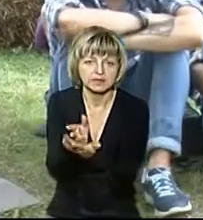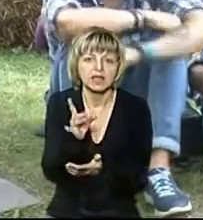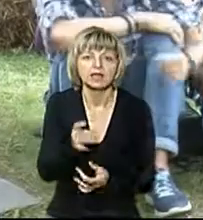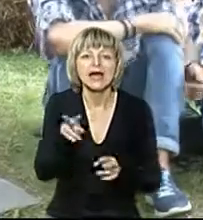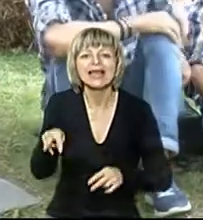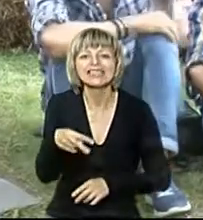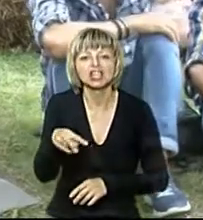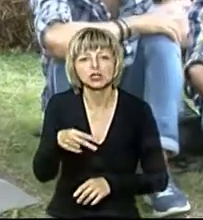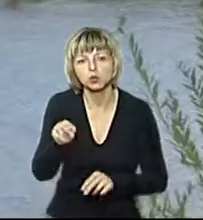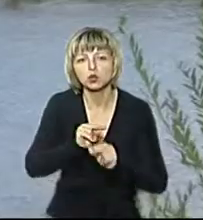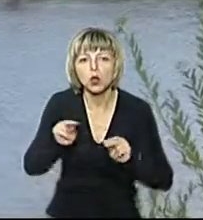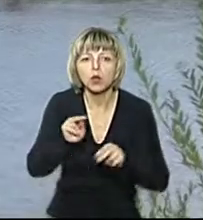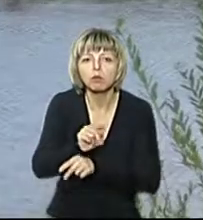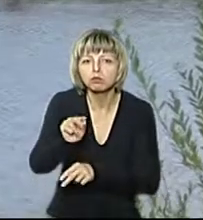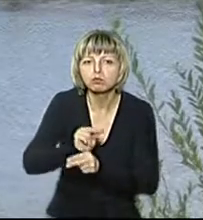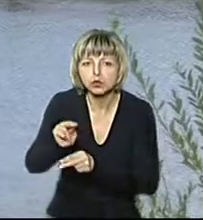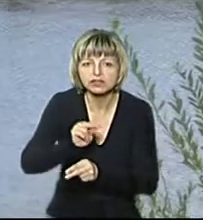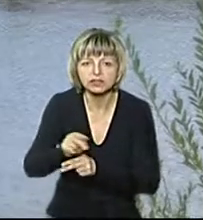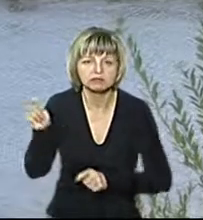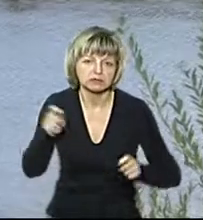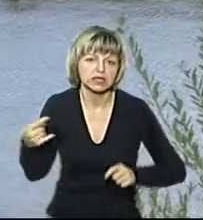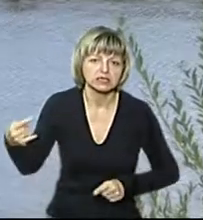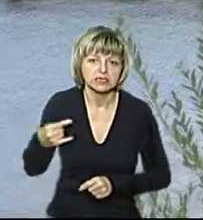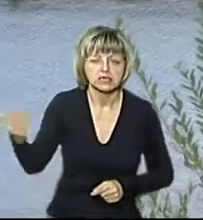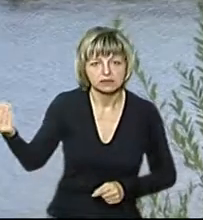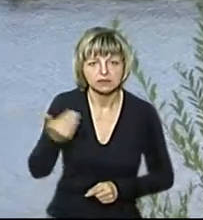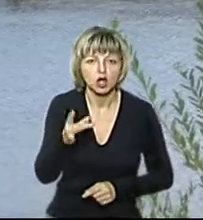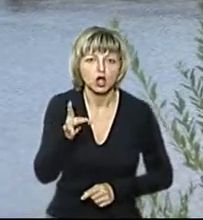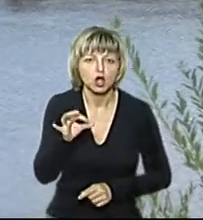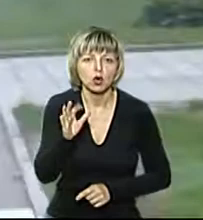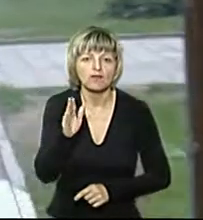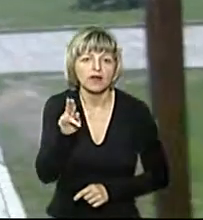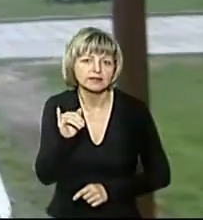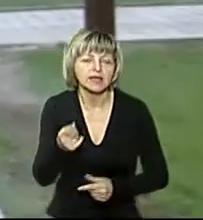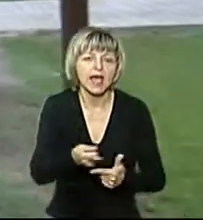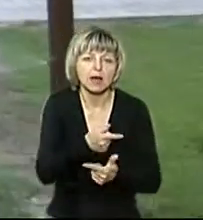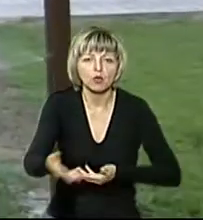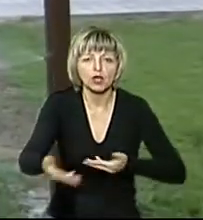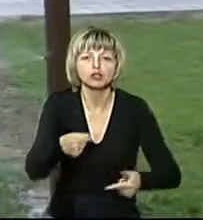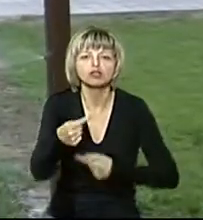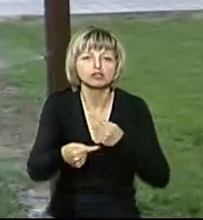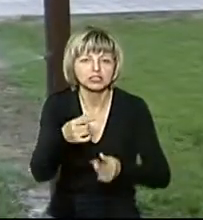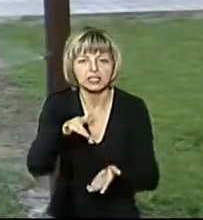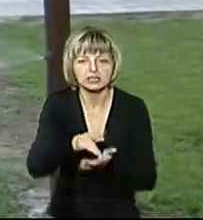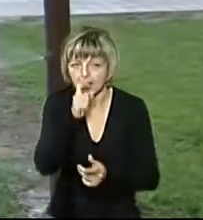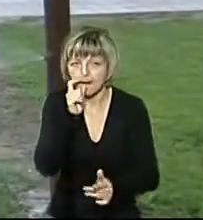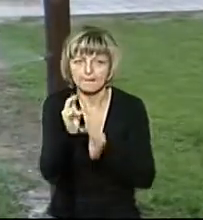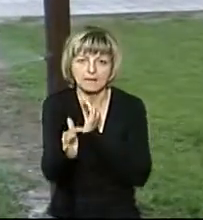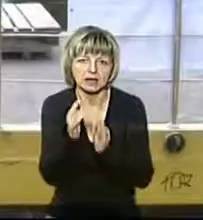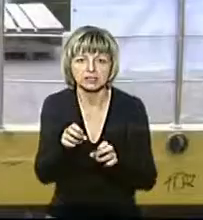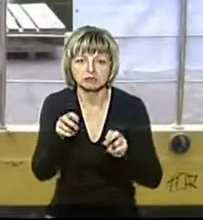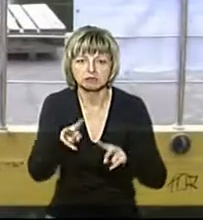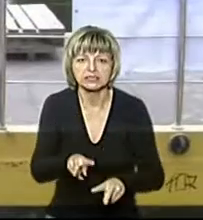-просвітницький. На фестиваль з'їжджаються автівками з боку села Рованці або йдуть через центральний парк Луцька понтонним мостом.